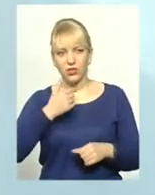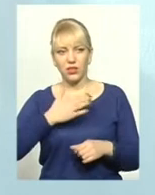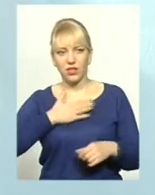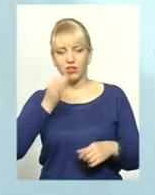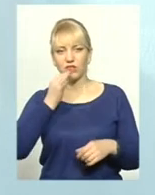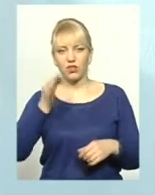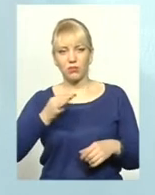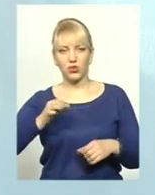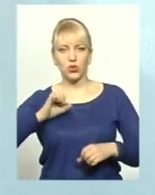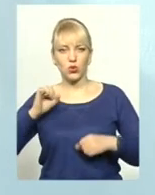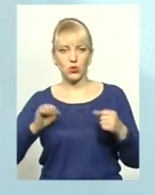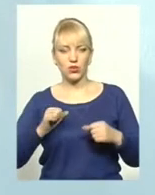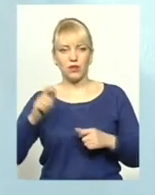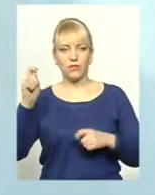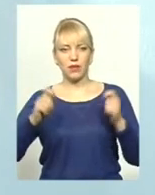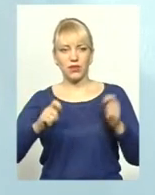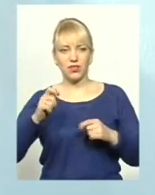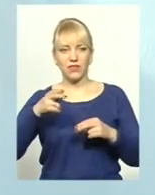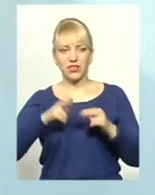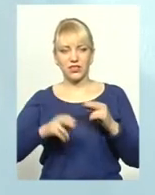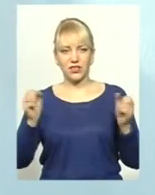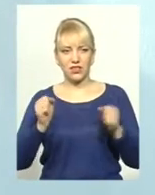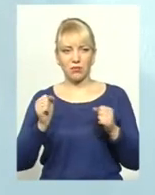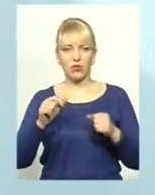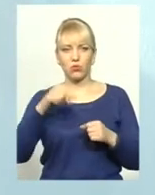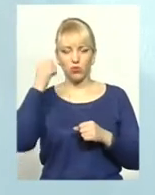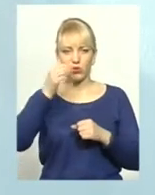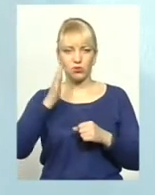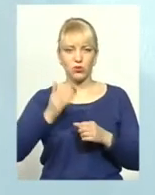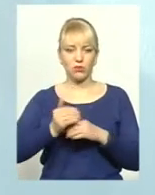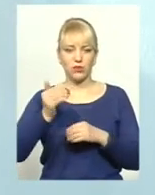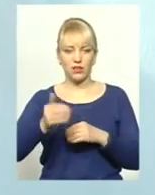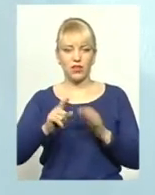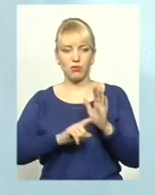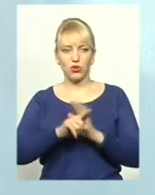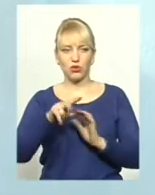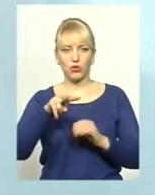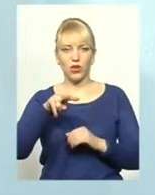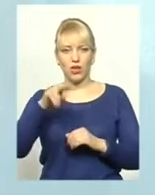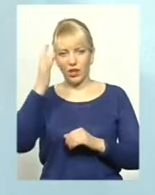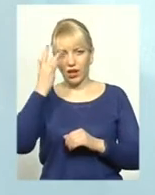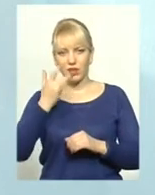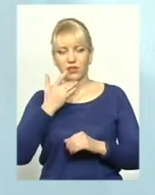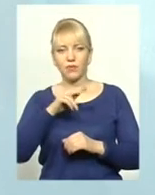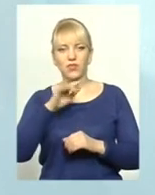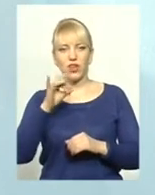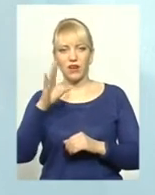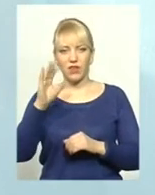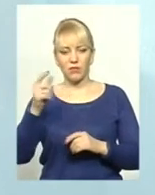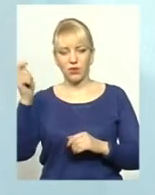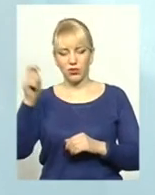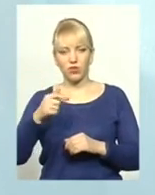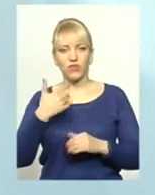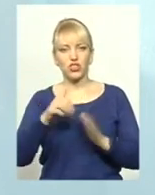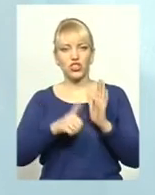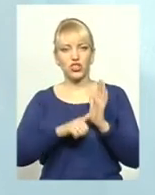німецькі друзі вони приїжджали в кінці зими. Цього року буде трошки пізніше, буде на початку літо. Тобто в червні вони приїдуть. Вони вже шість років